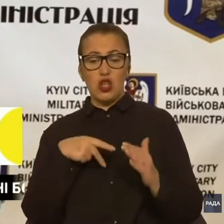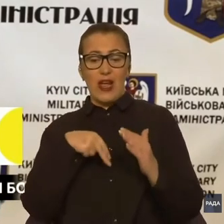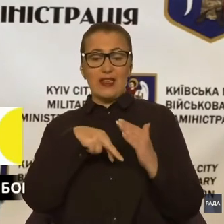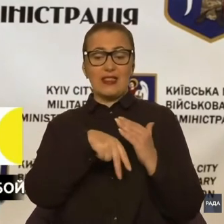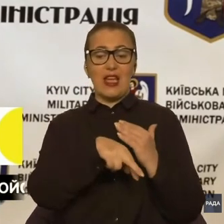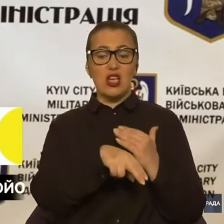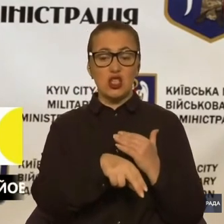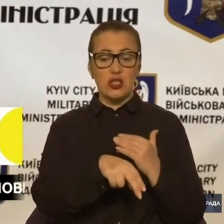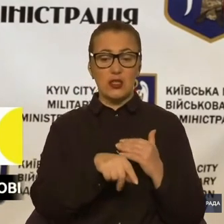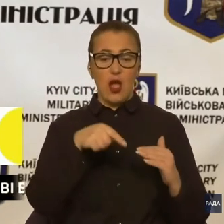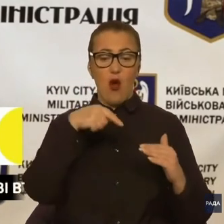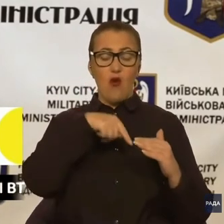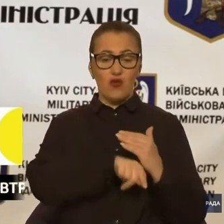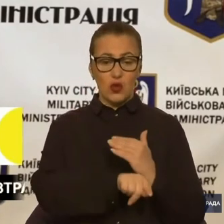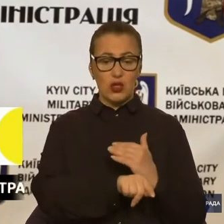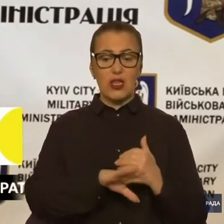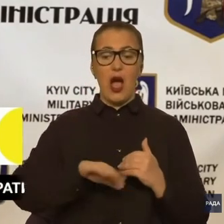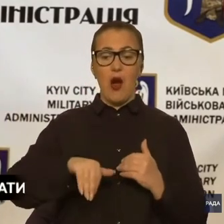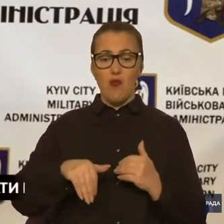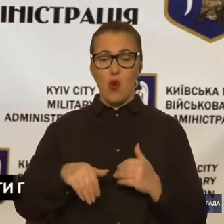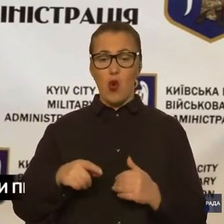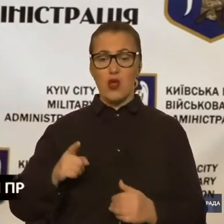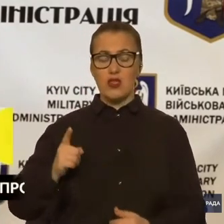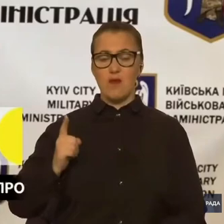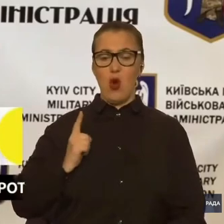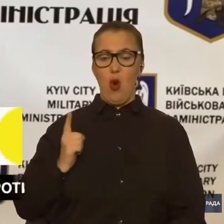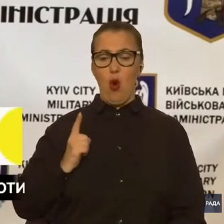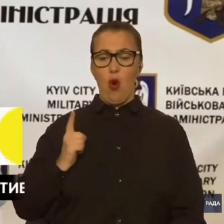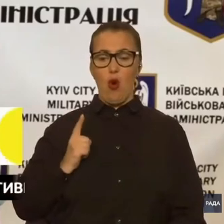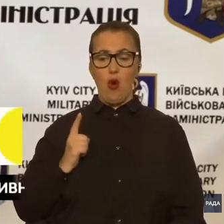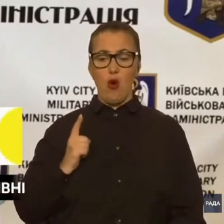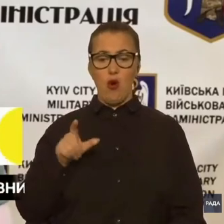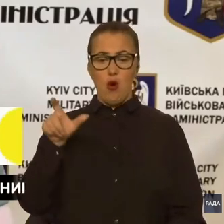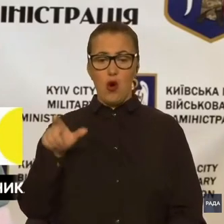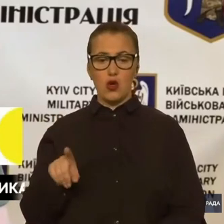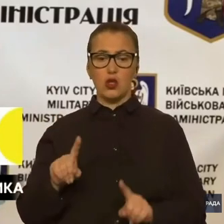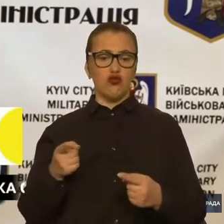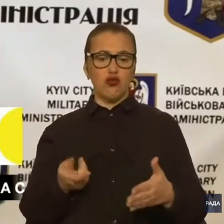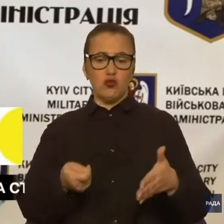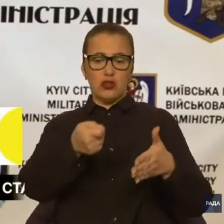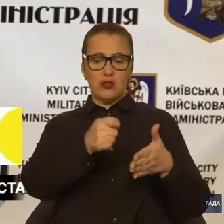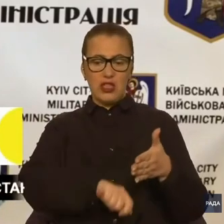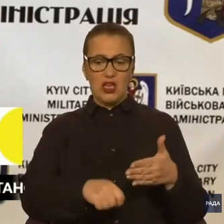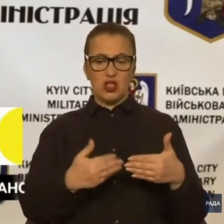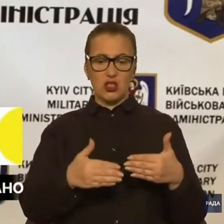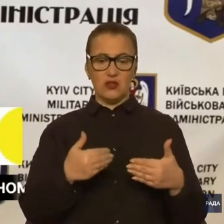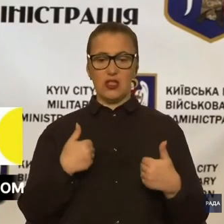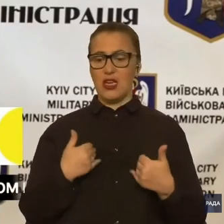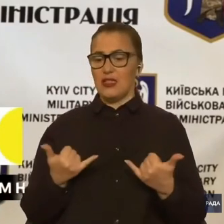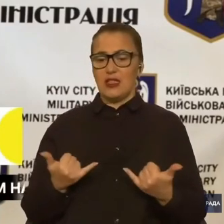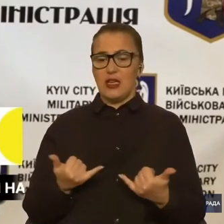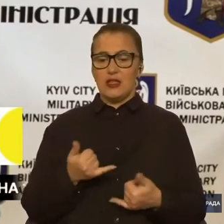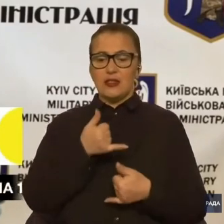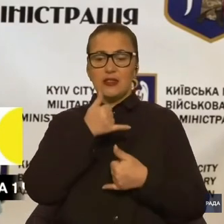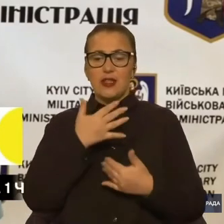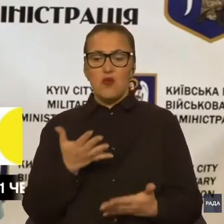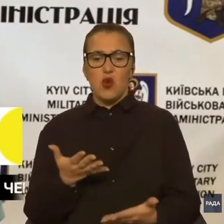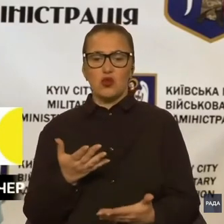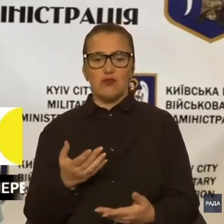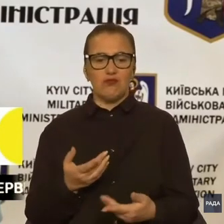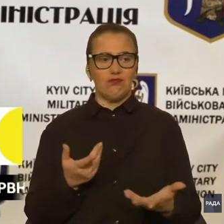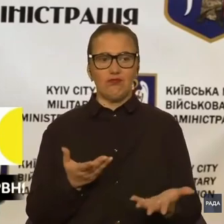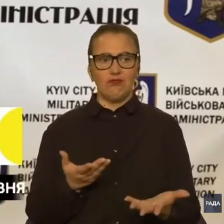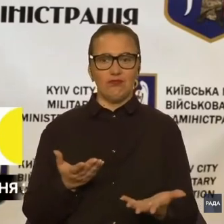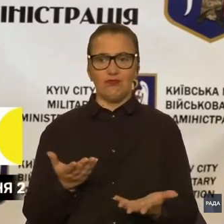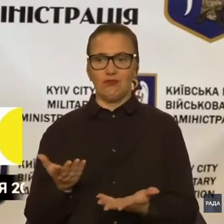в укриття, і потім охорони чомусь зачинили в двері. Тому я не можу зараз прийняти будь-яку версію. Це